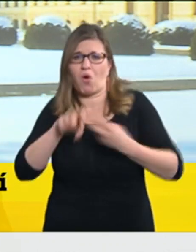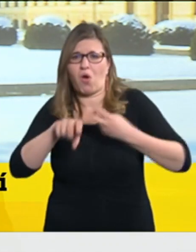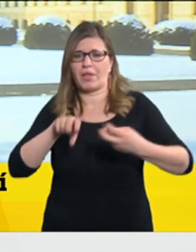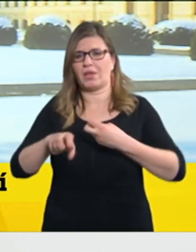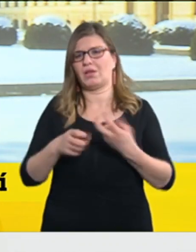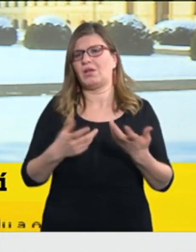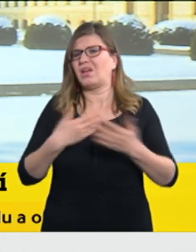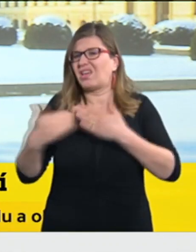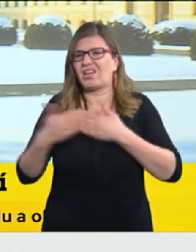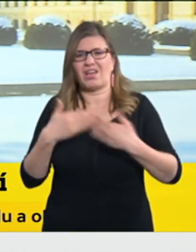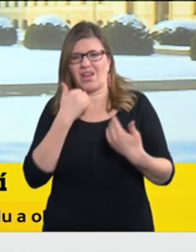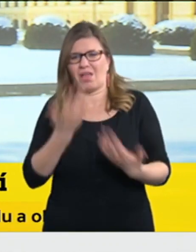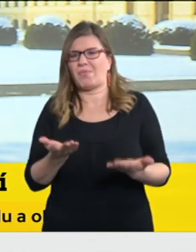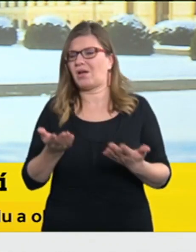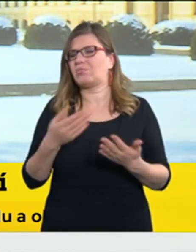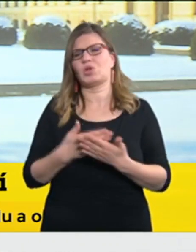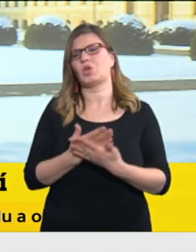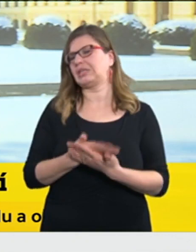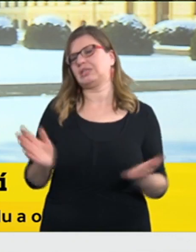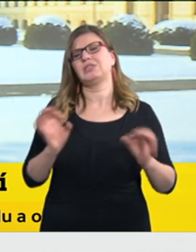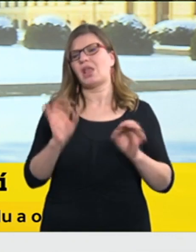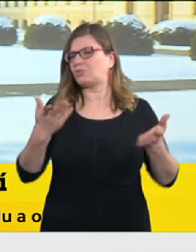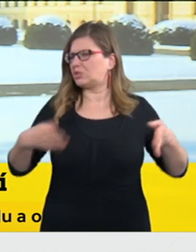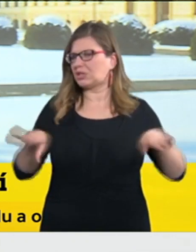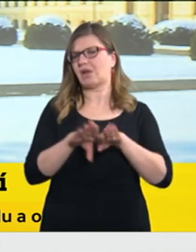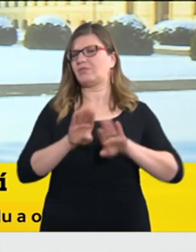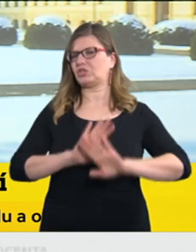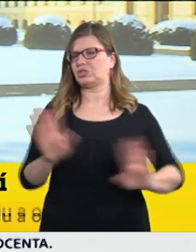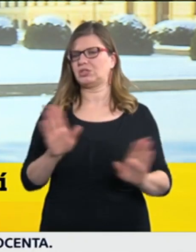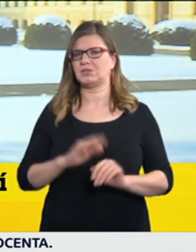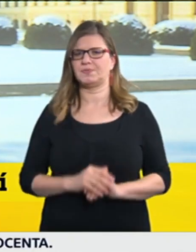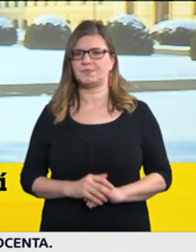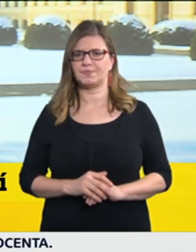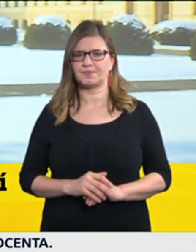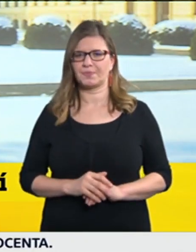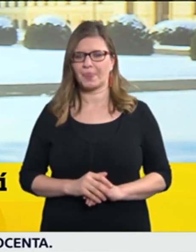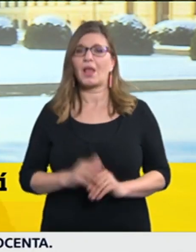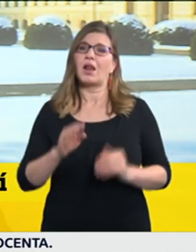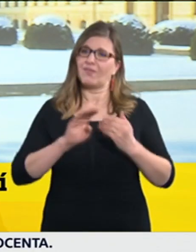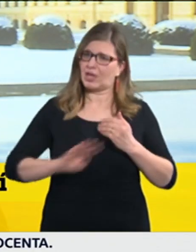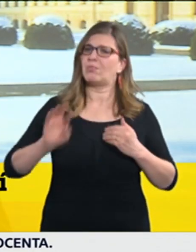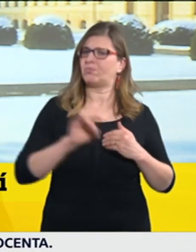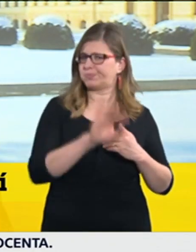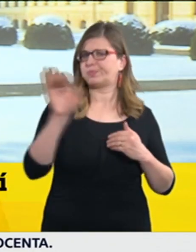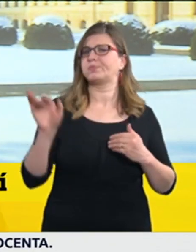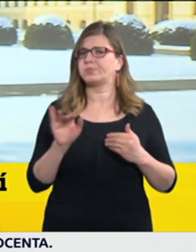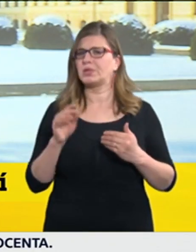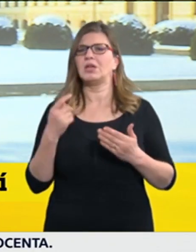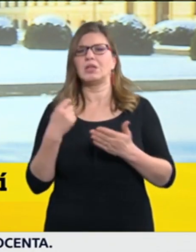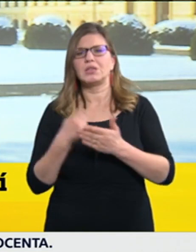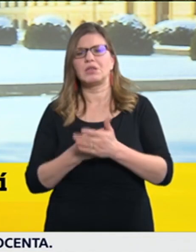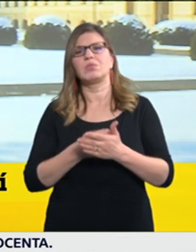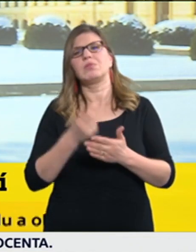určité výjimky, ale to jsou skutečně výjimky toho, řekněme, kritického charakteru ve smyslu veřejné obslužnosti, ve